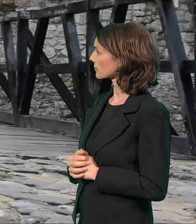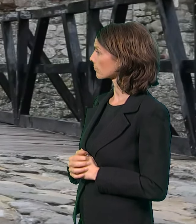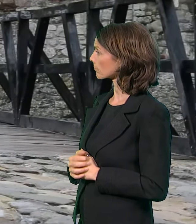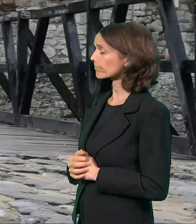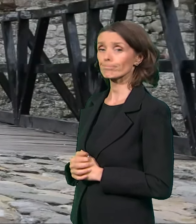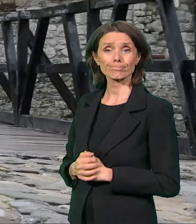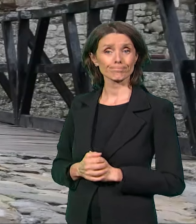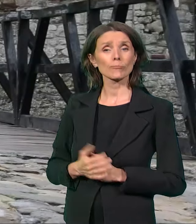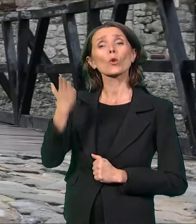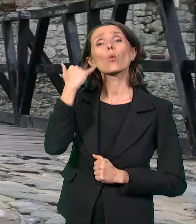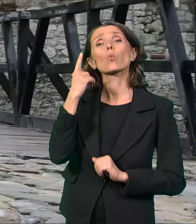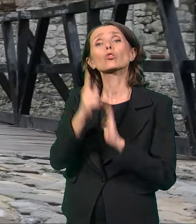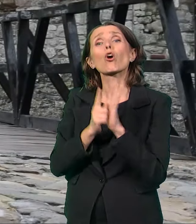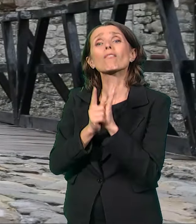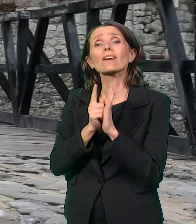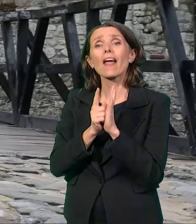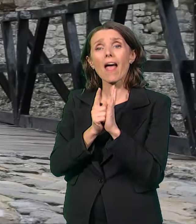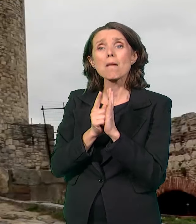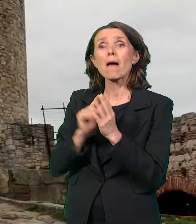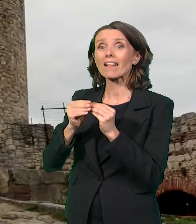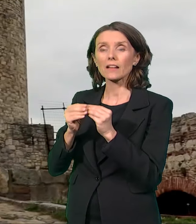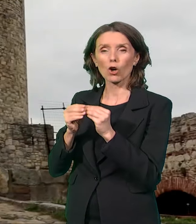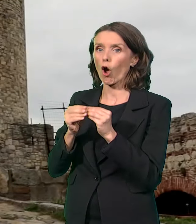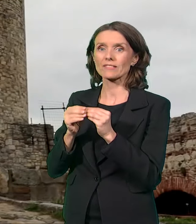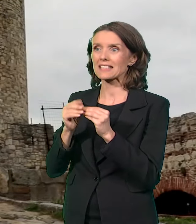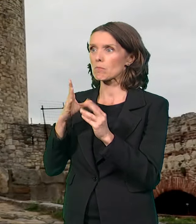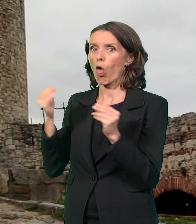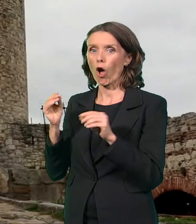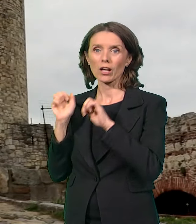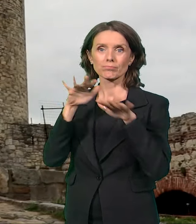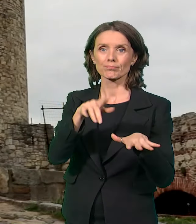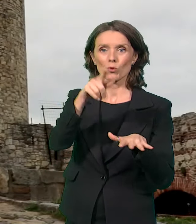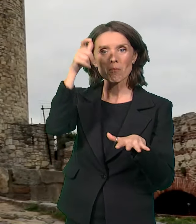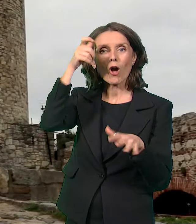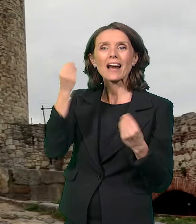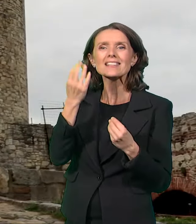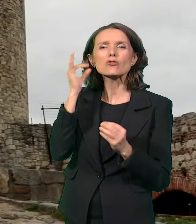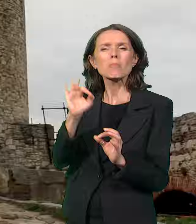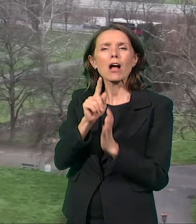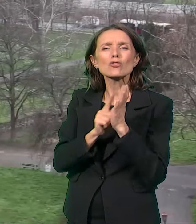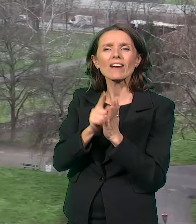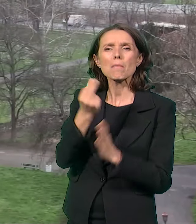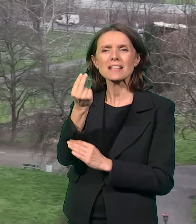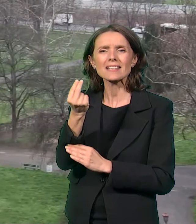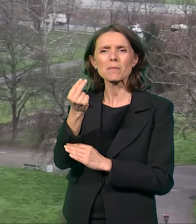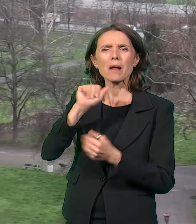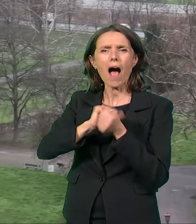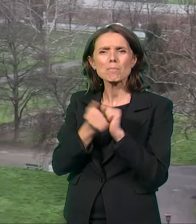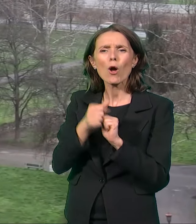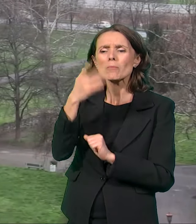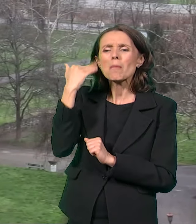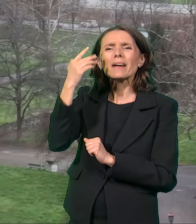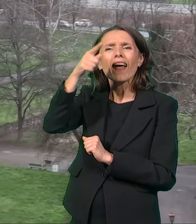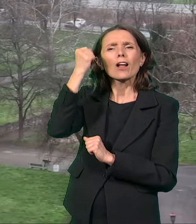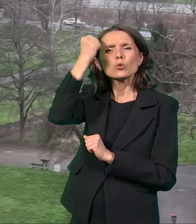Beograd je tada za trgovce vrlo primamljiv. Srbija se oslobađa od osmanske vlasti i za srpske trgovce, pogotovo u Lukama i